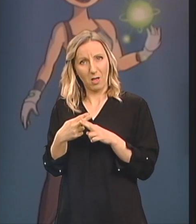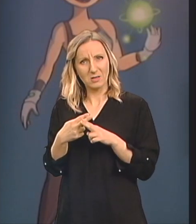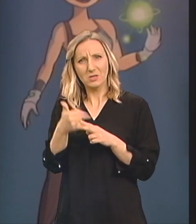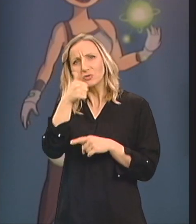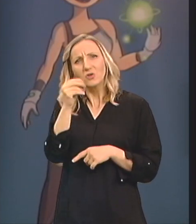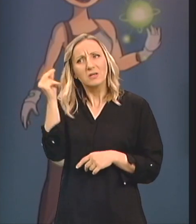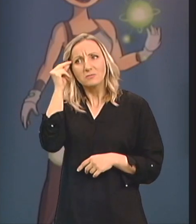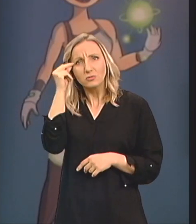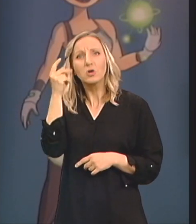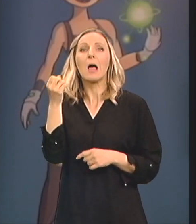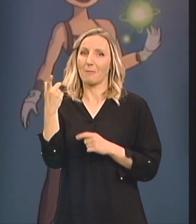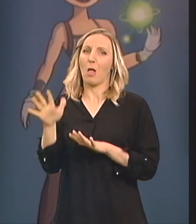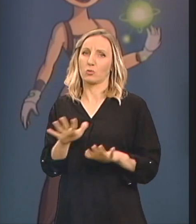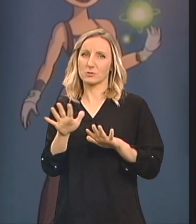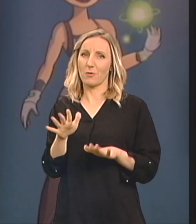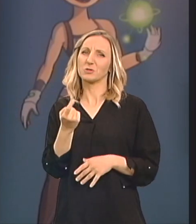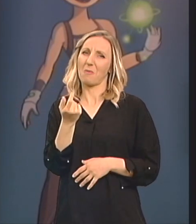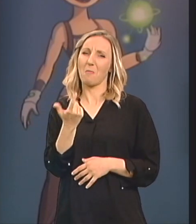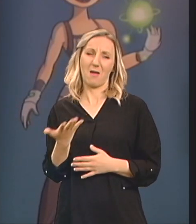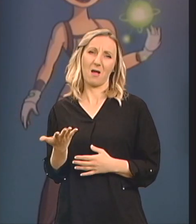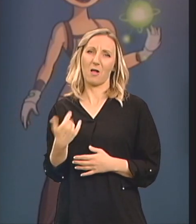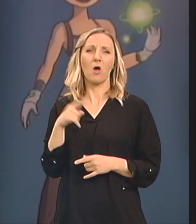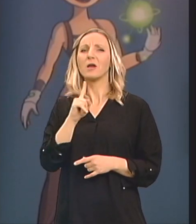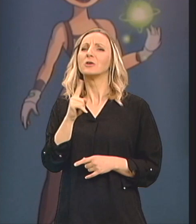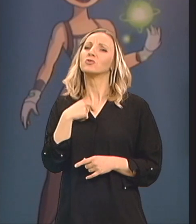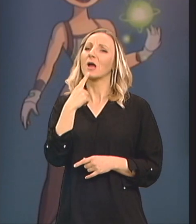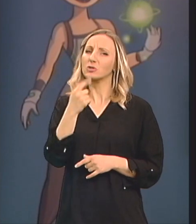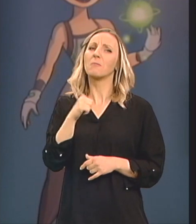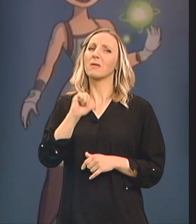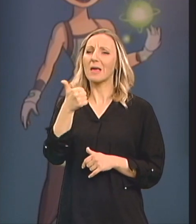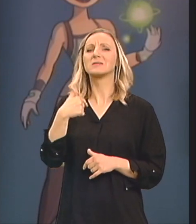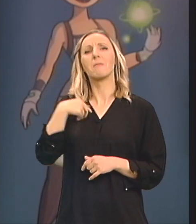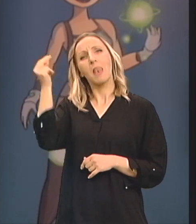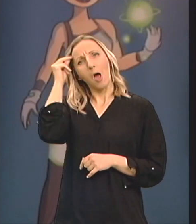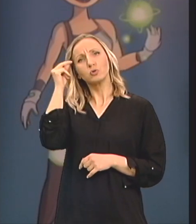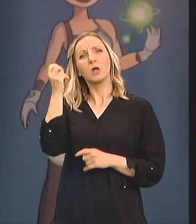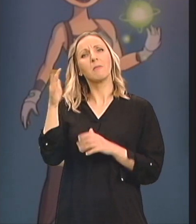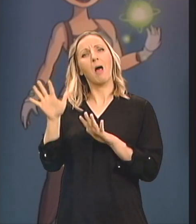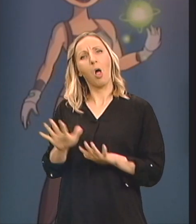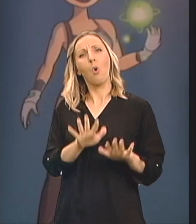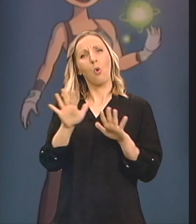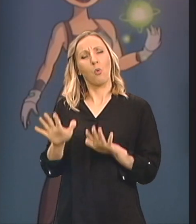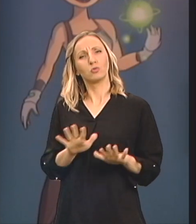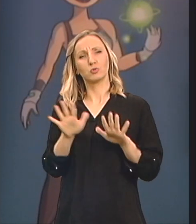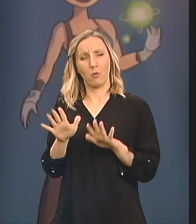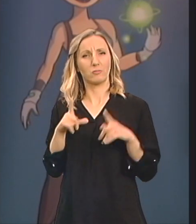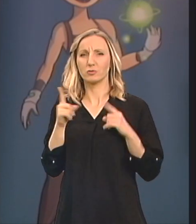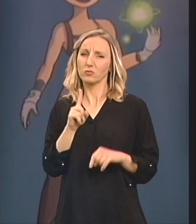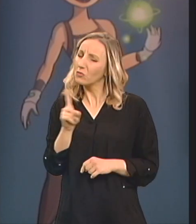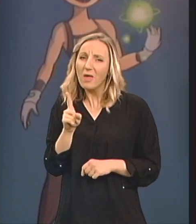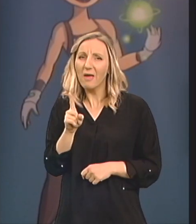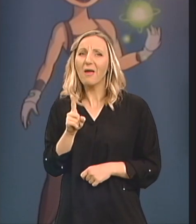usporim, pa pomalo Neću reći da sam naučila Ali sam poprilično